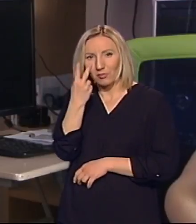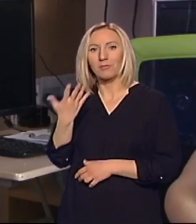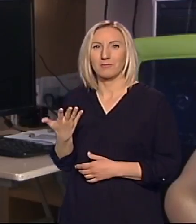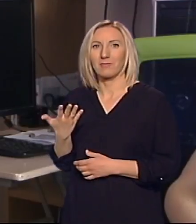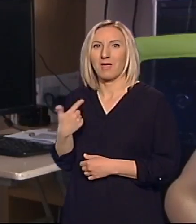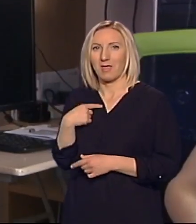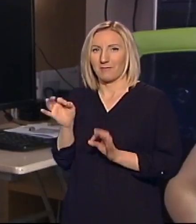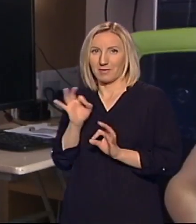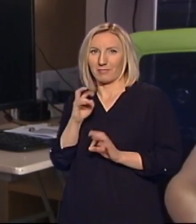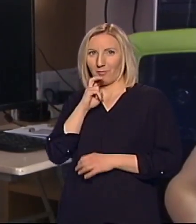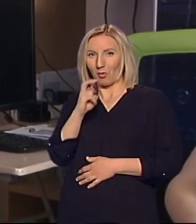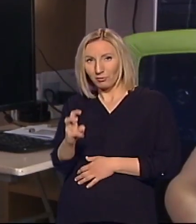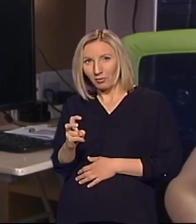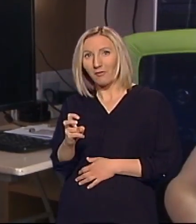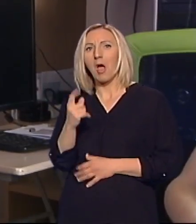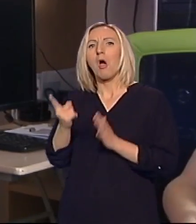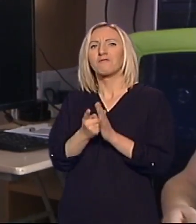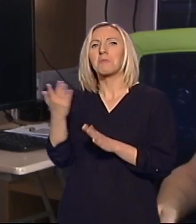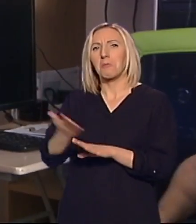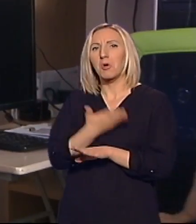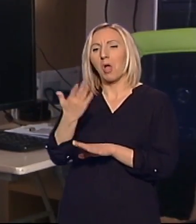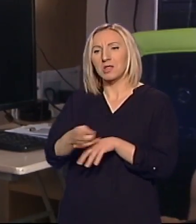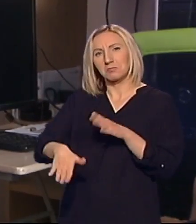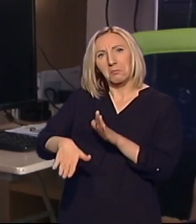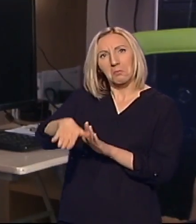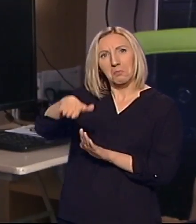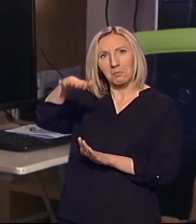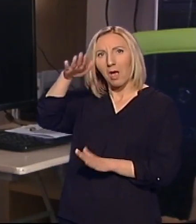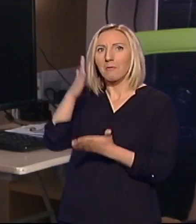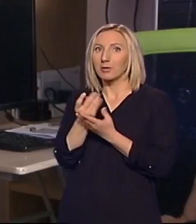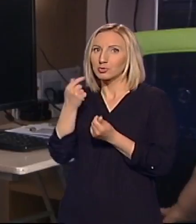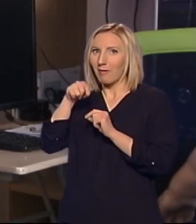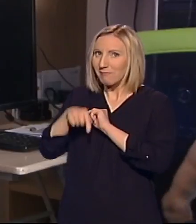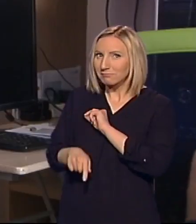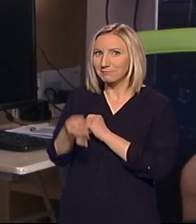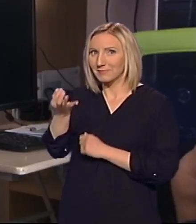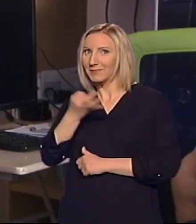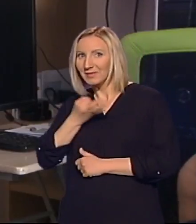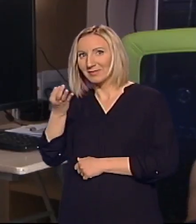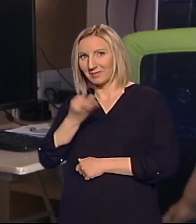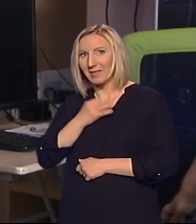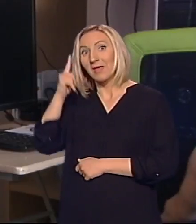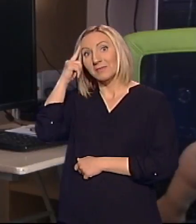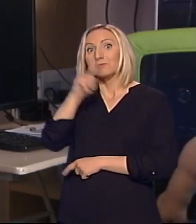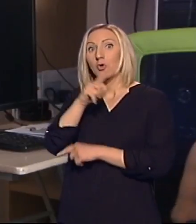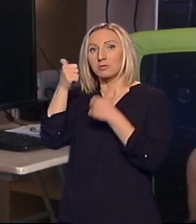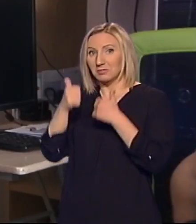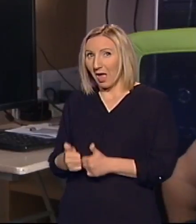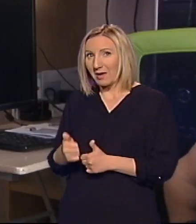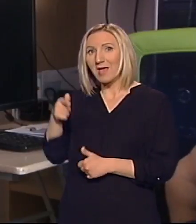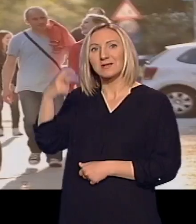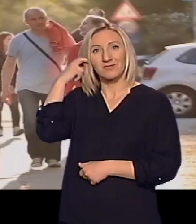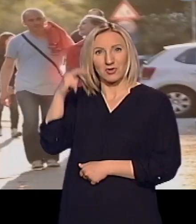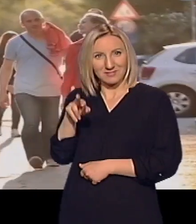odgovor. Kako je vreme prolazilo, kako je ona se zrevala, bilo su nešto složenija pitanja i mislim da do danas višnja vrlo dobro